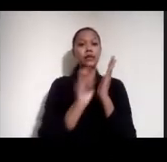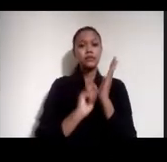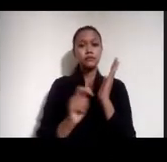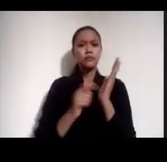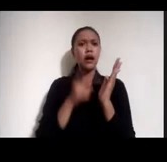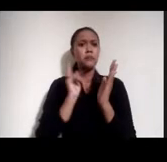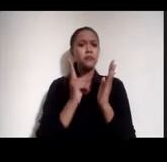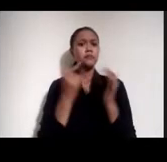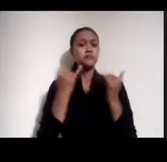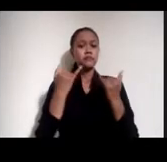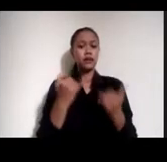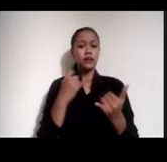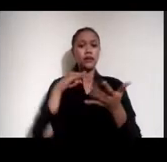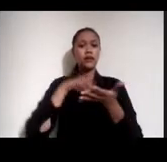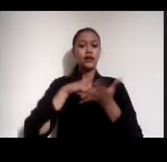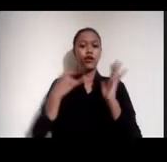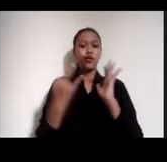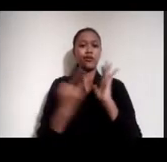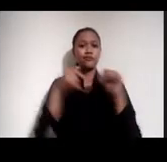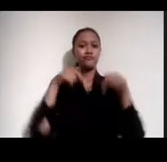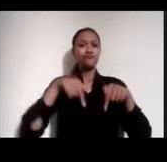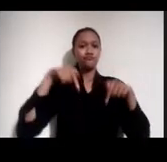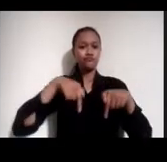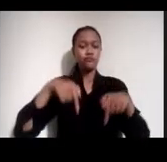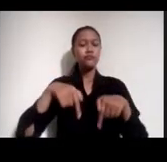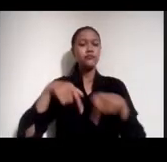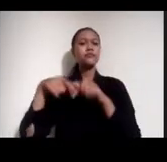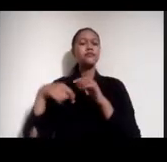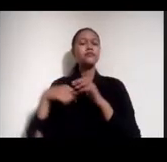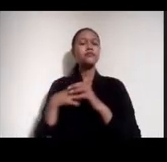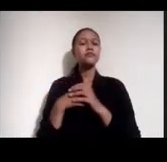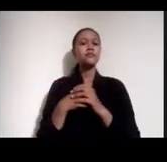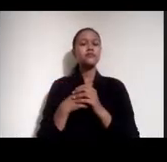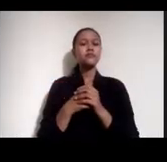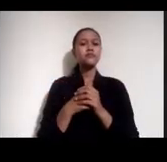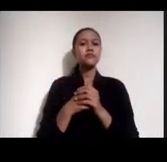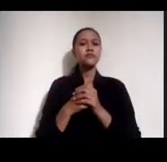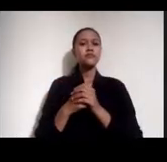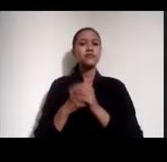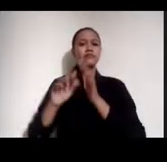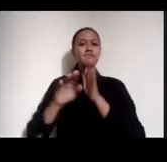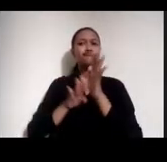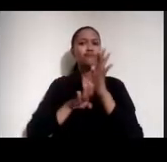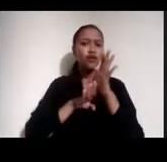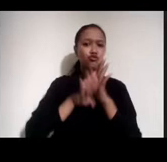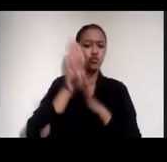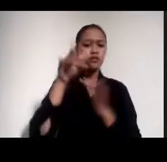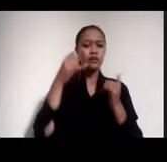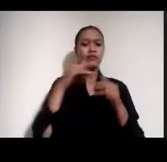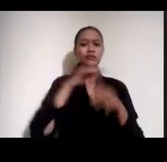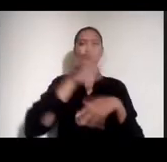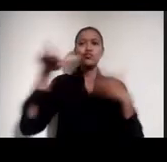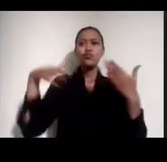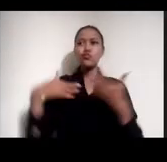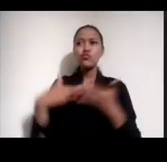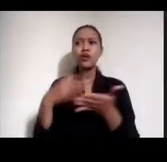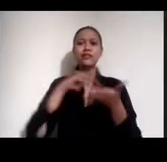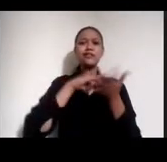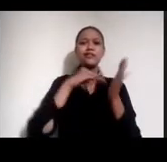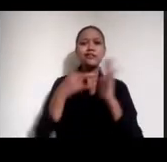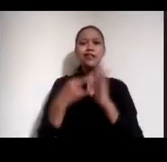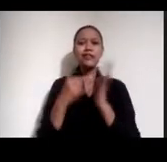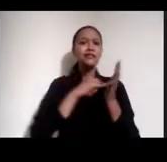Kemajuan teknologi Zaman serbaji digital begitu Data